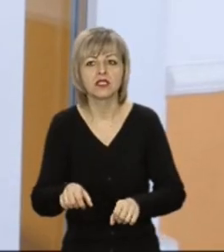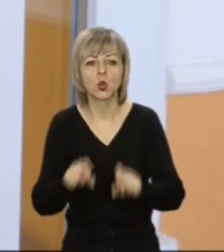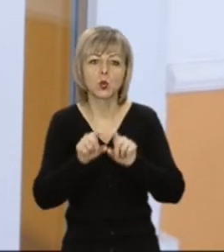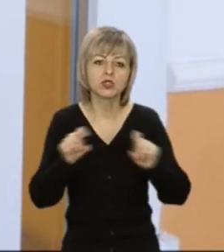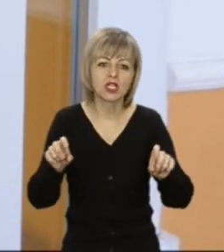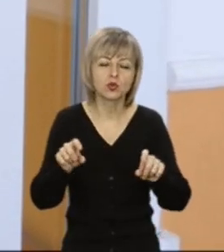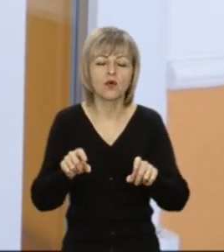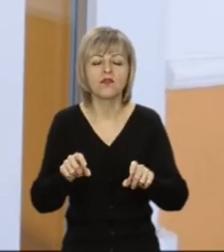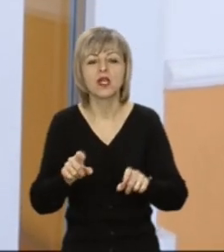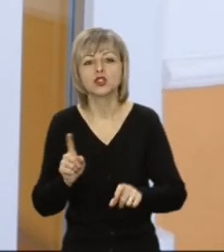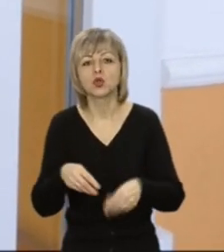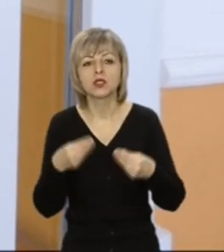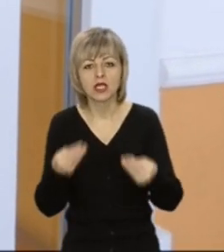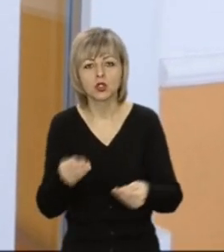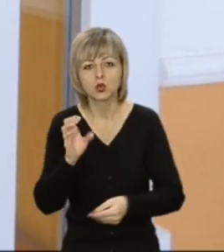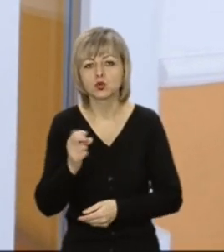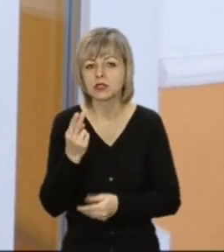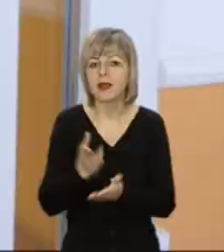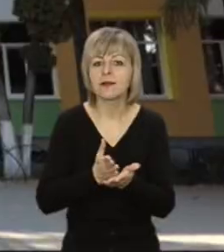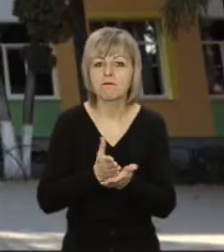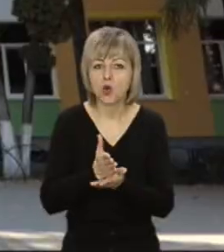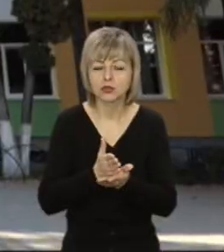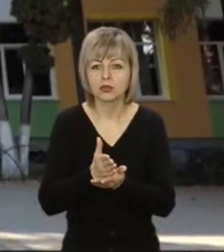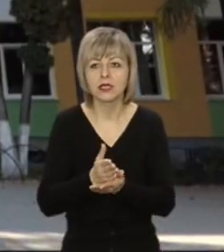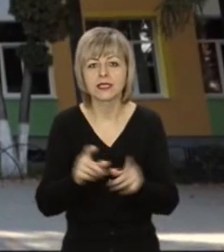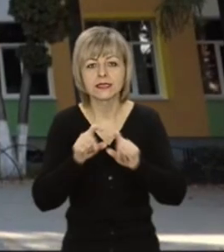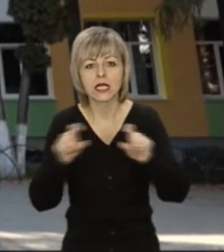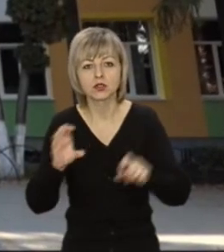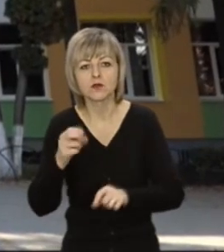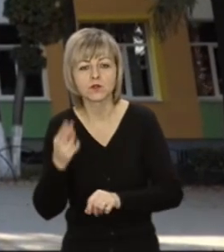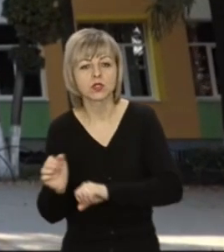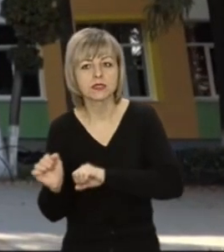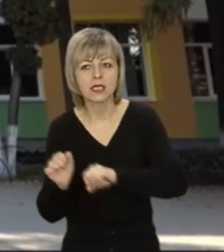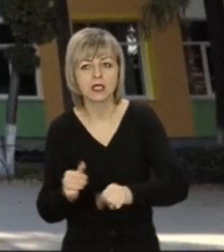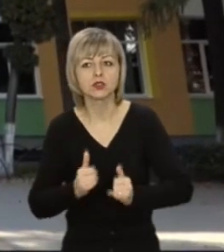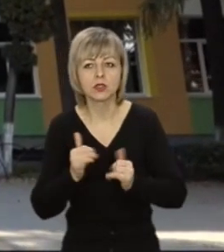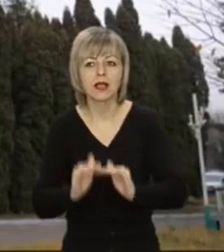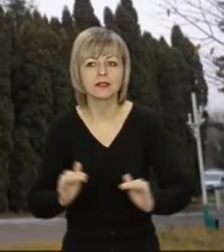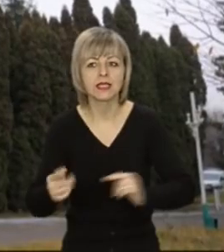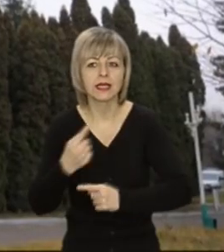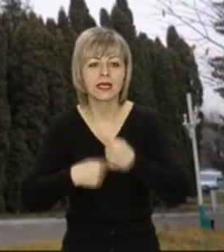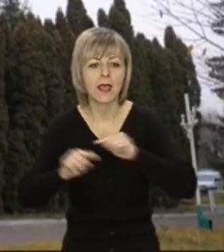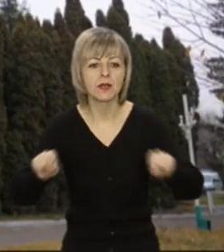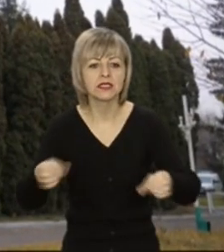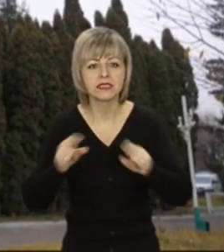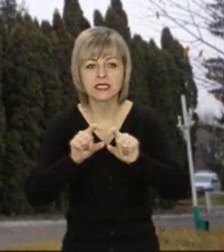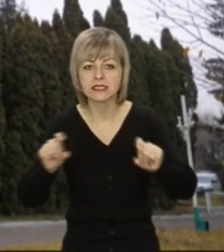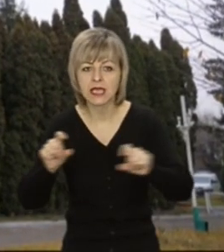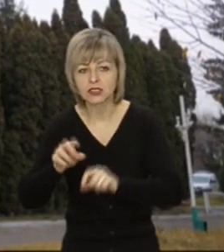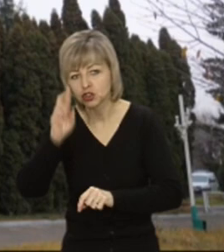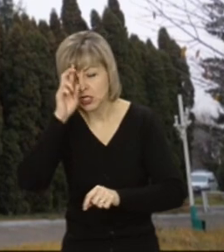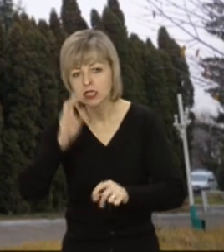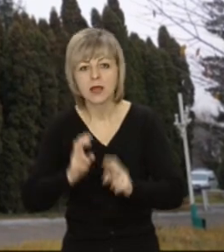установ і закладів, що надають соціальні послуги. Закладів соціального захисту для дітей, реабілітаційних закладів,